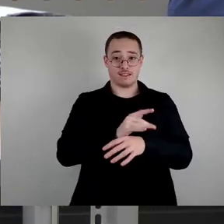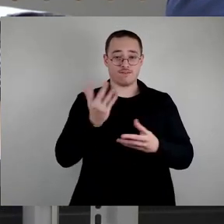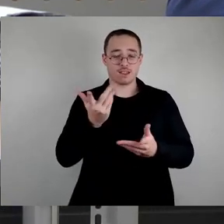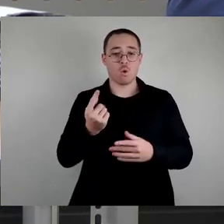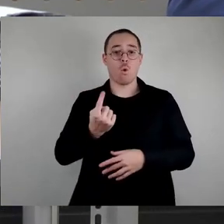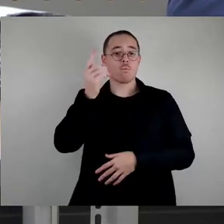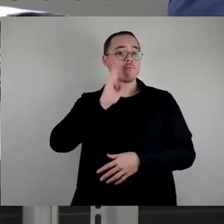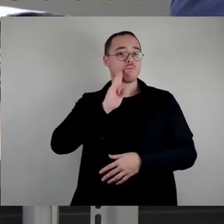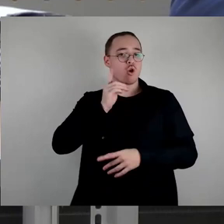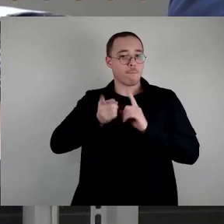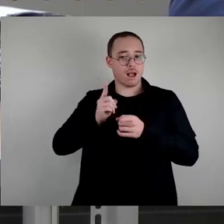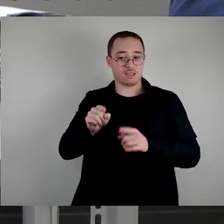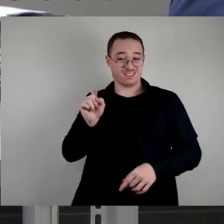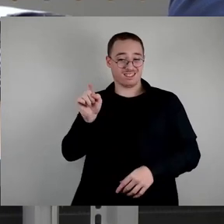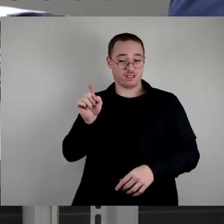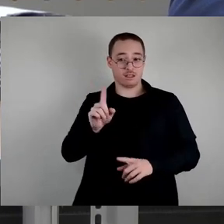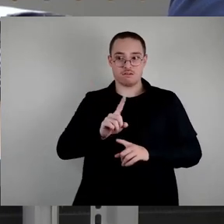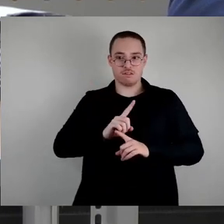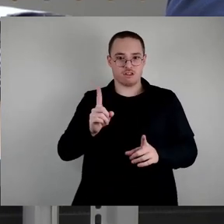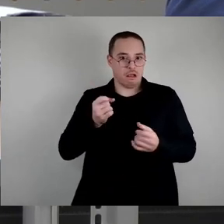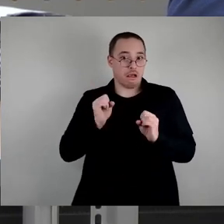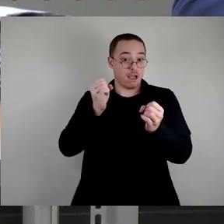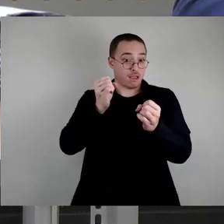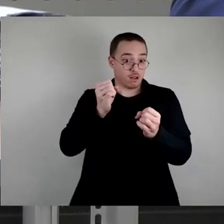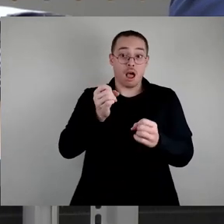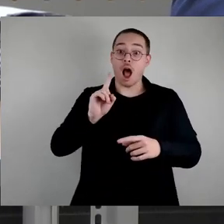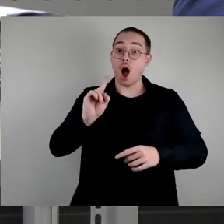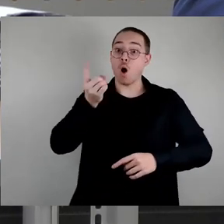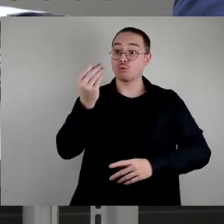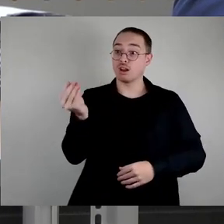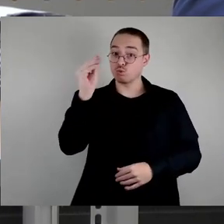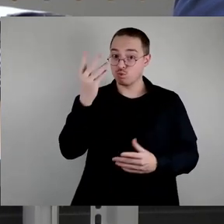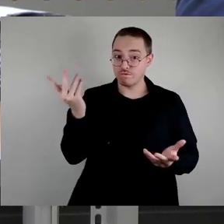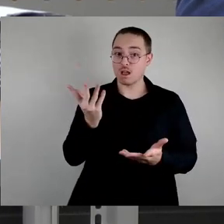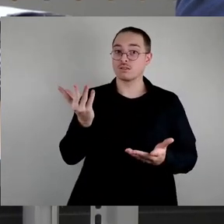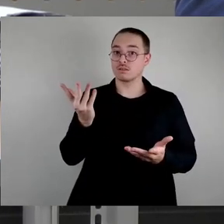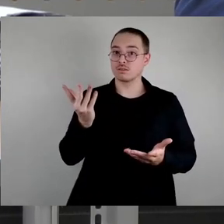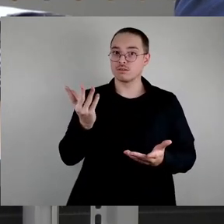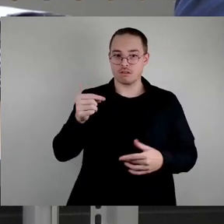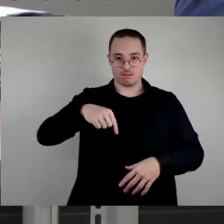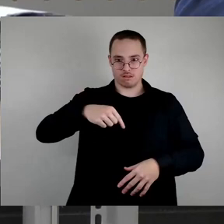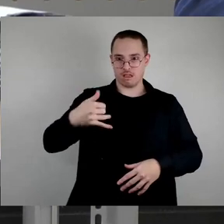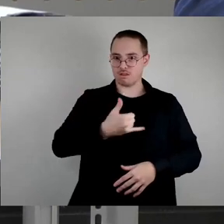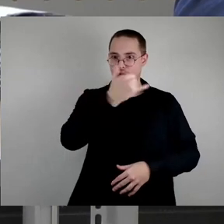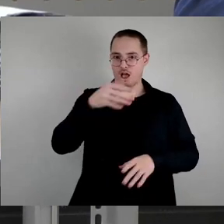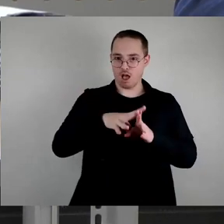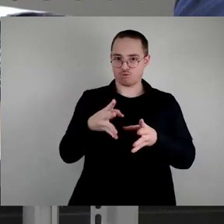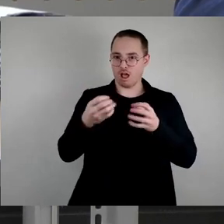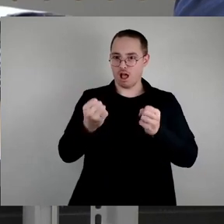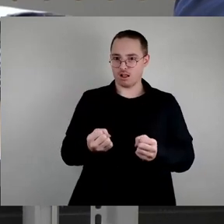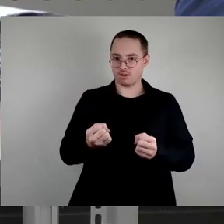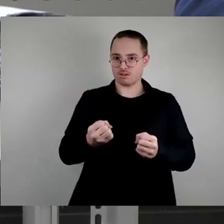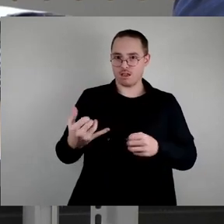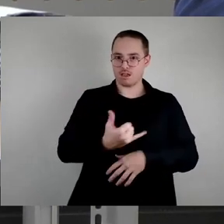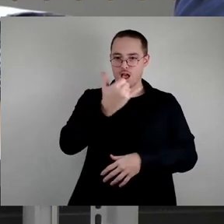nicht reagiert hat, sondern er hat genau das Gegenteil getan, nämlich indem er gleich für das Folgehaushaltsjahr, also das jetzige, eine quasi Haushaltssperre leiterlassen hat und